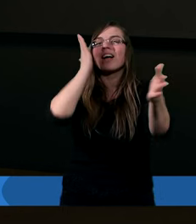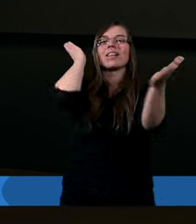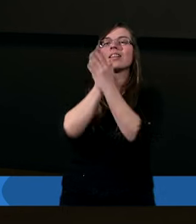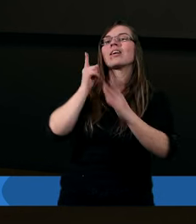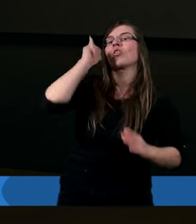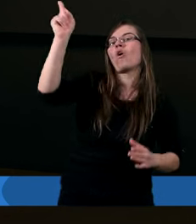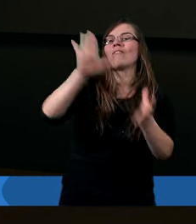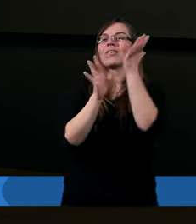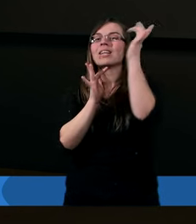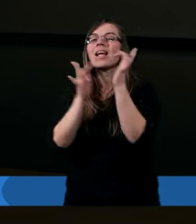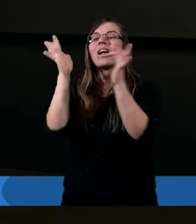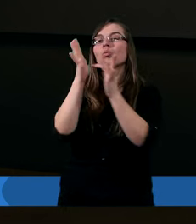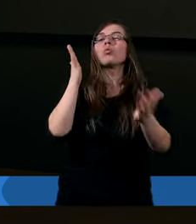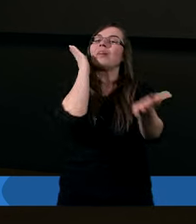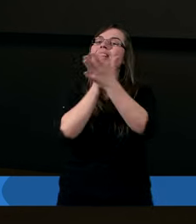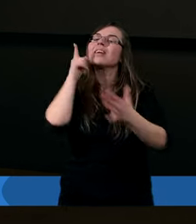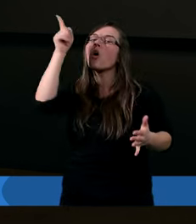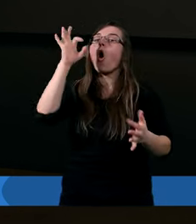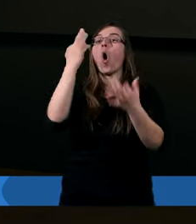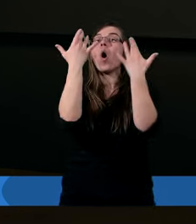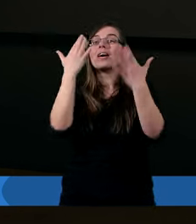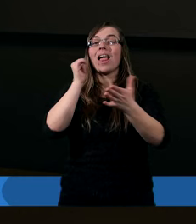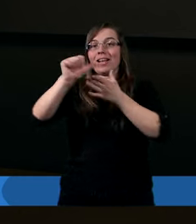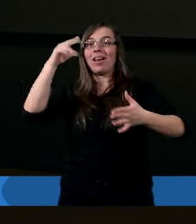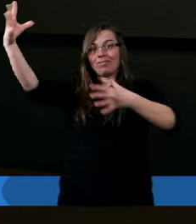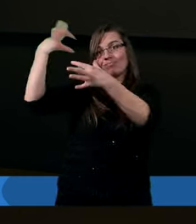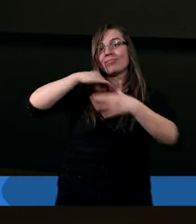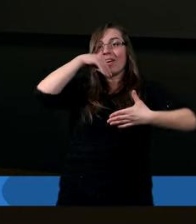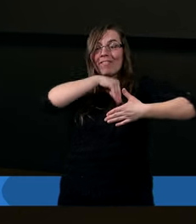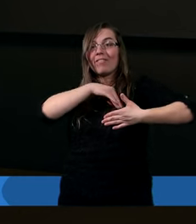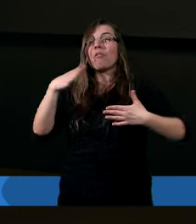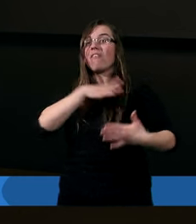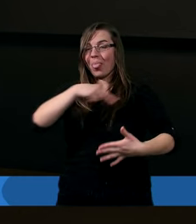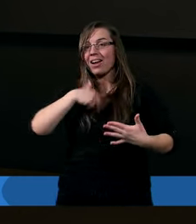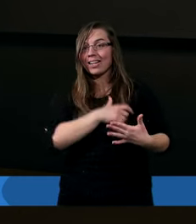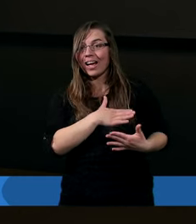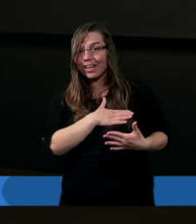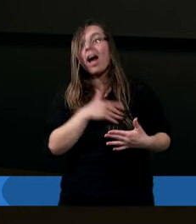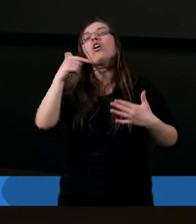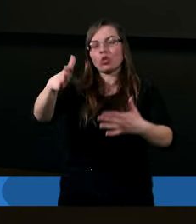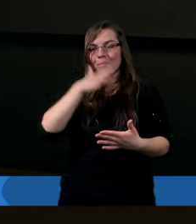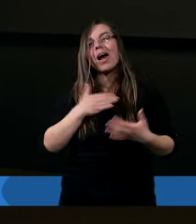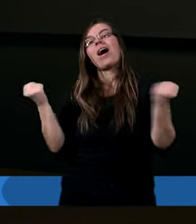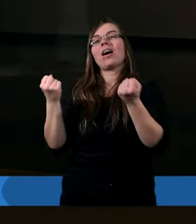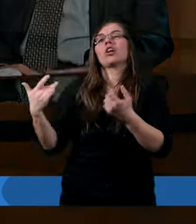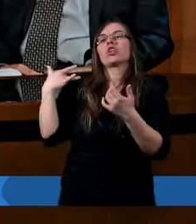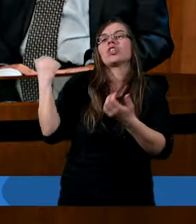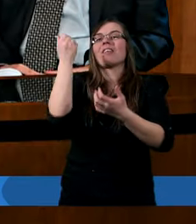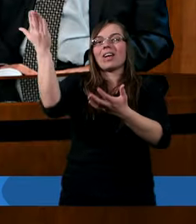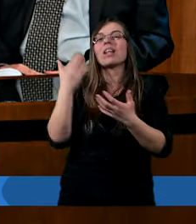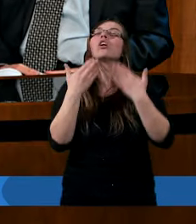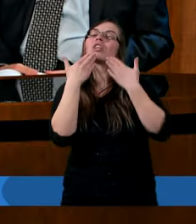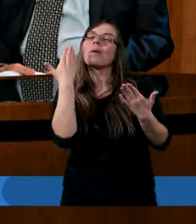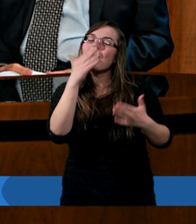jest w Nim i o tyle jest w nas, o ile On jest w nas. Jest bardzo wyraźne. Dziękuję